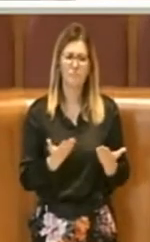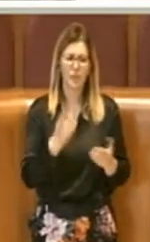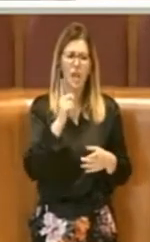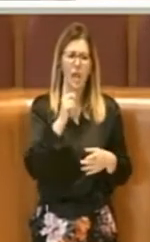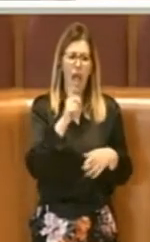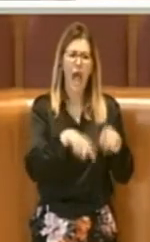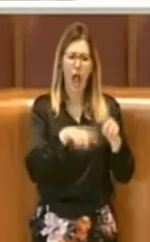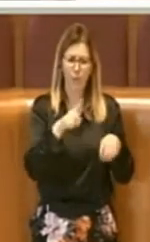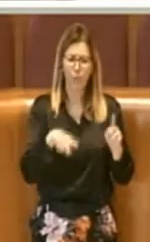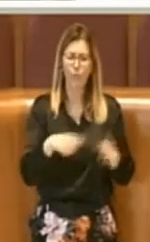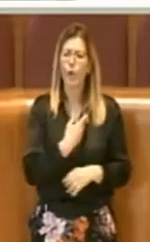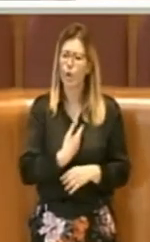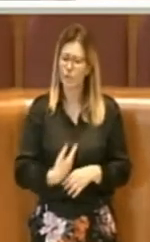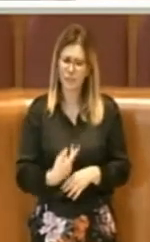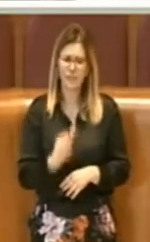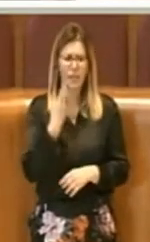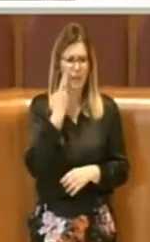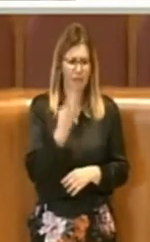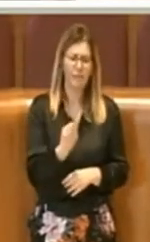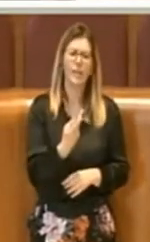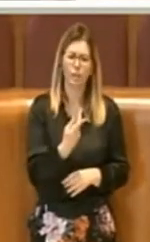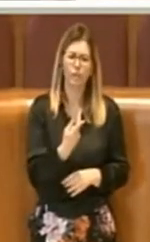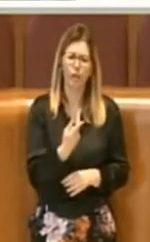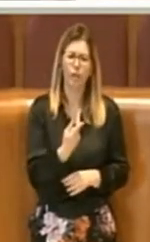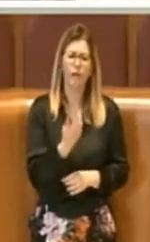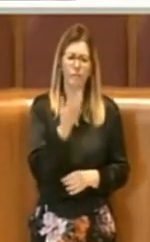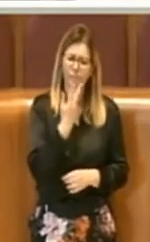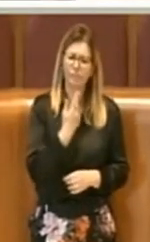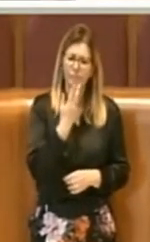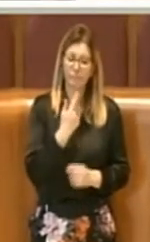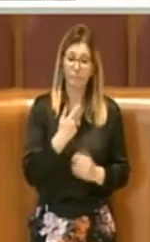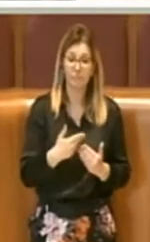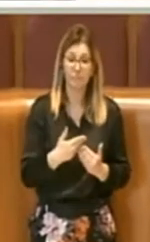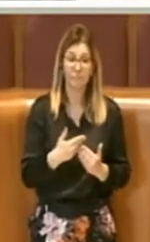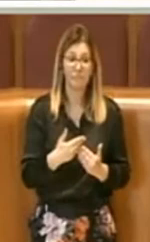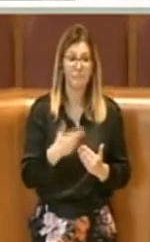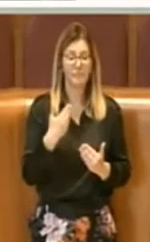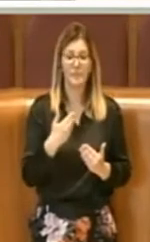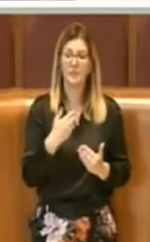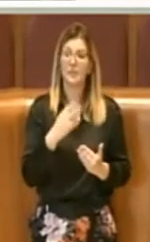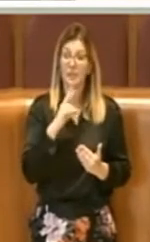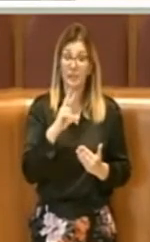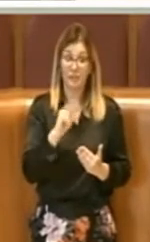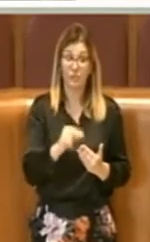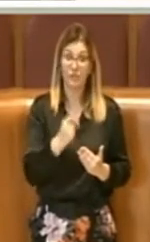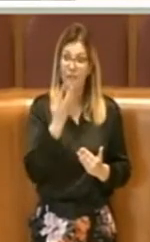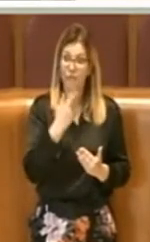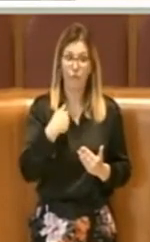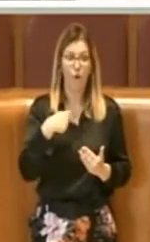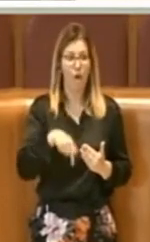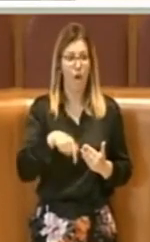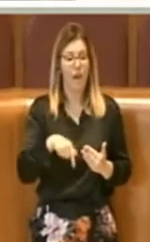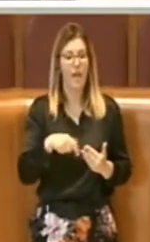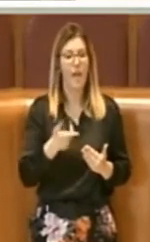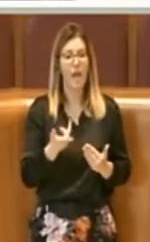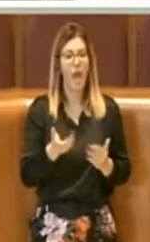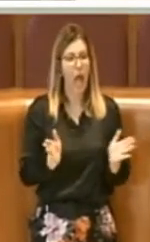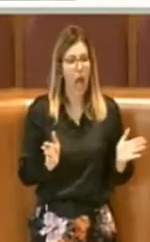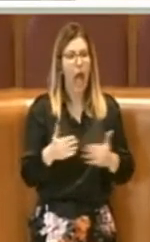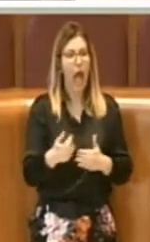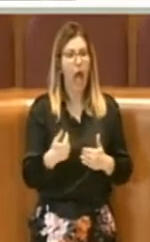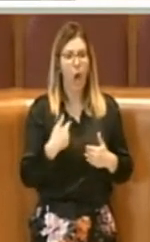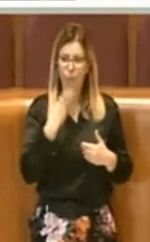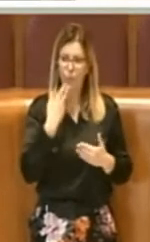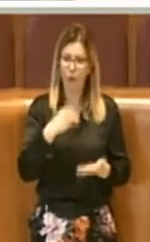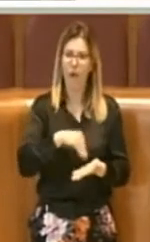consiglieri che predicavano a gran voce la permanenza in aula e oggi non ci sono, va bene, questo ne